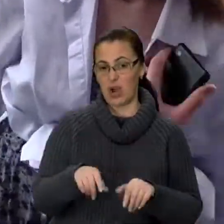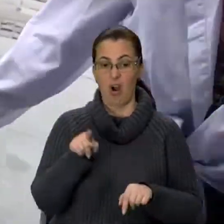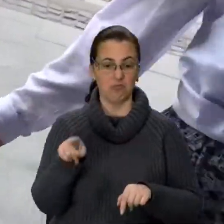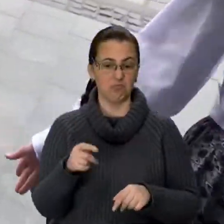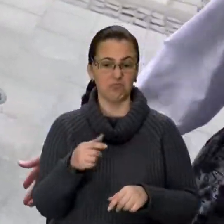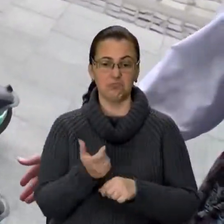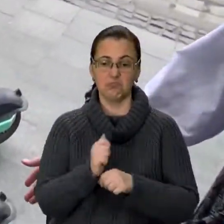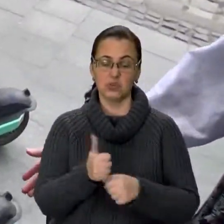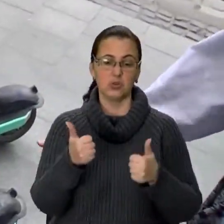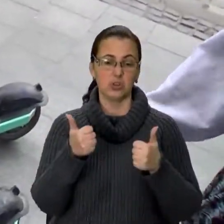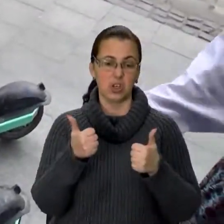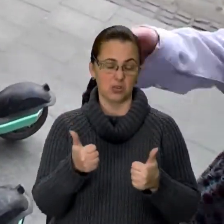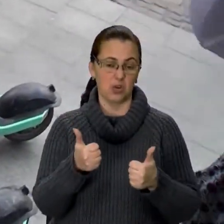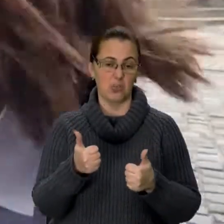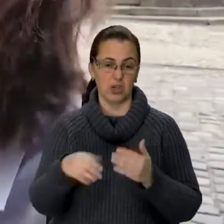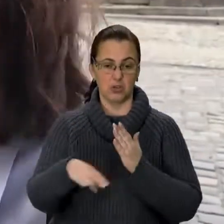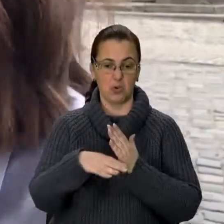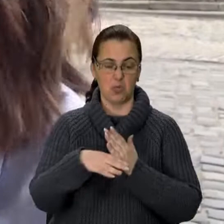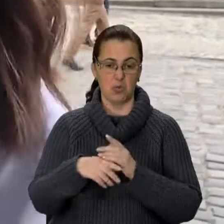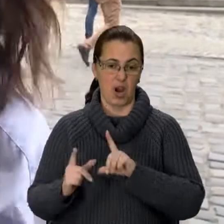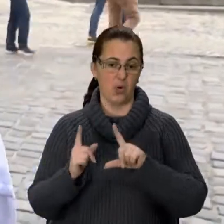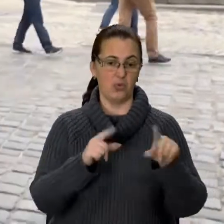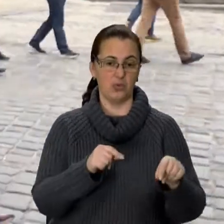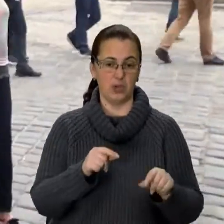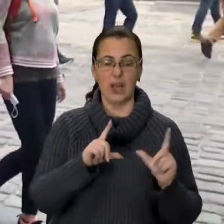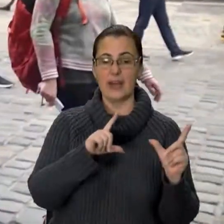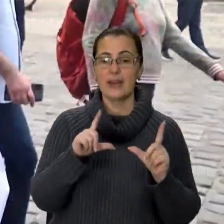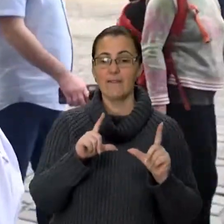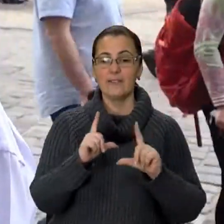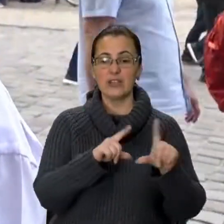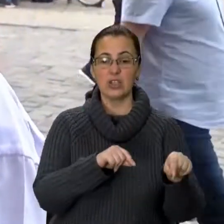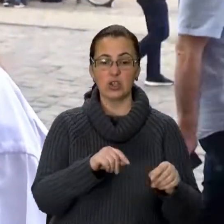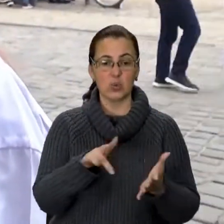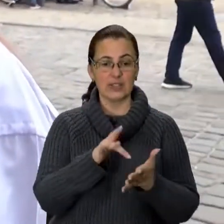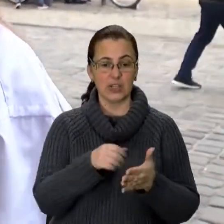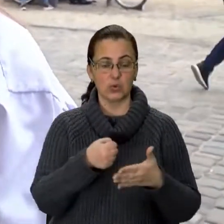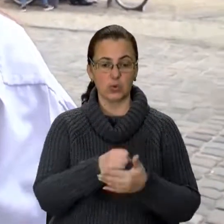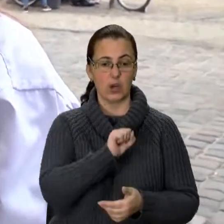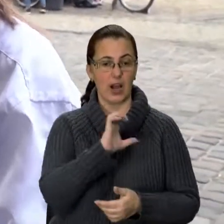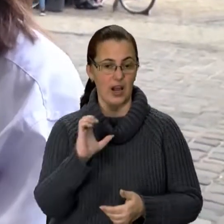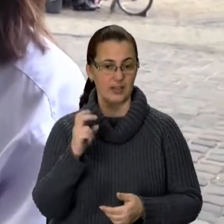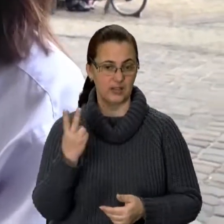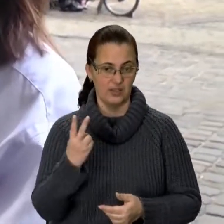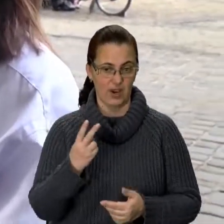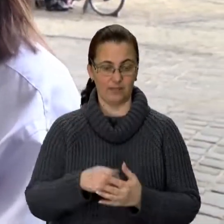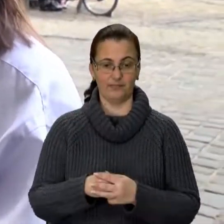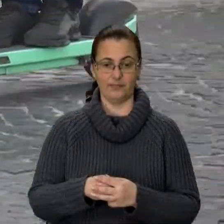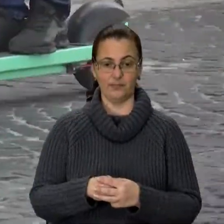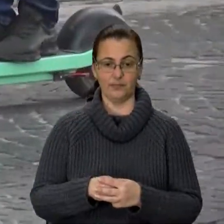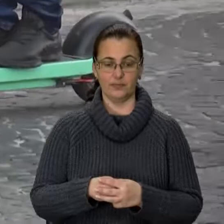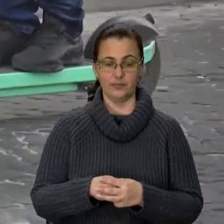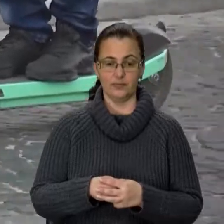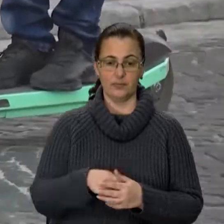гарно допомагає добратися і швидко. Їду з центру до автостанції 2, вулиця Хмельницького.